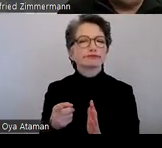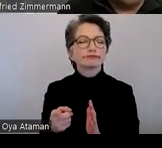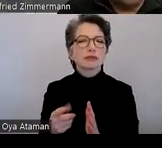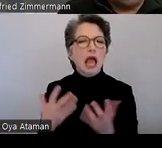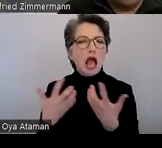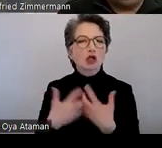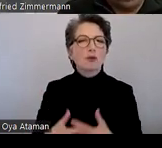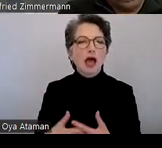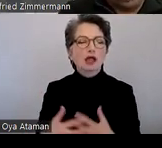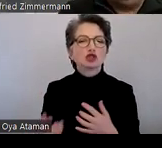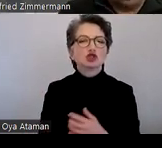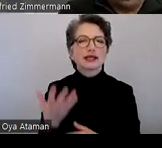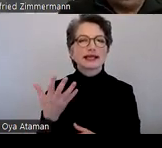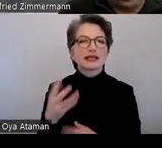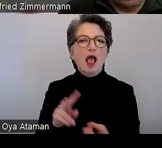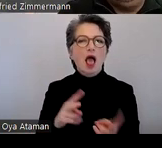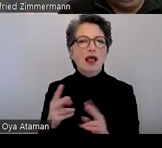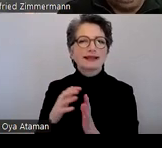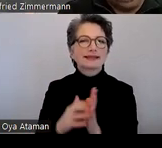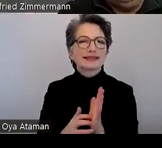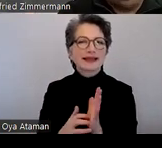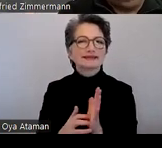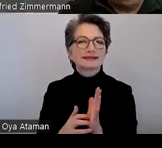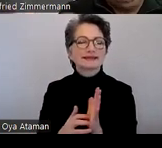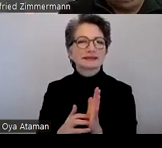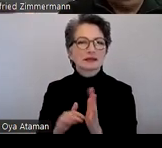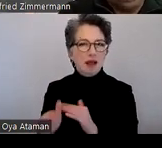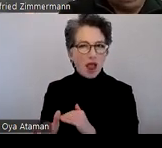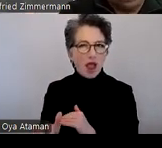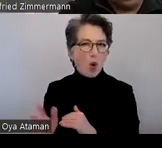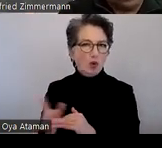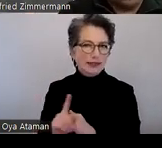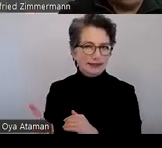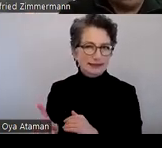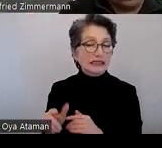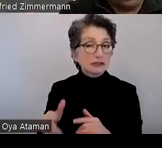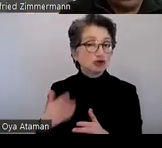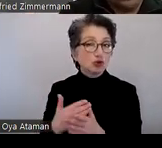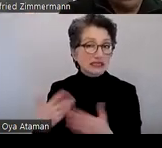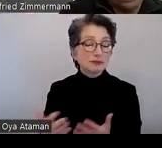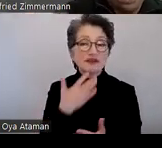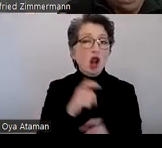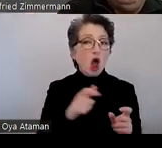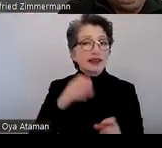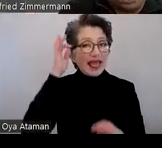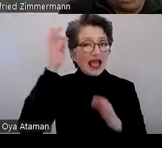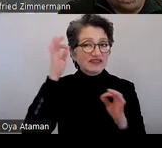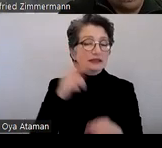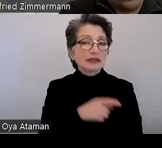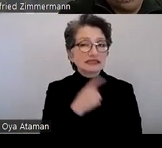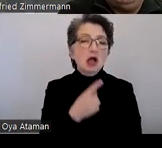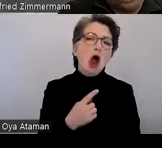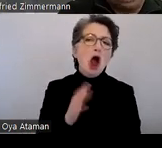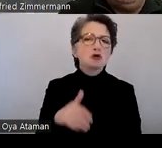automatisch generierte Alternativtexte, was es auch mittlerweile, es gibt viele Leute, die Erfinder sind und die sagen,